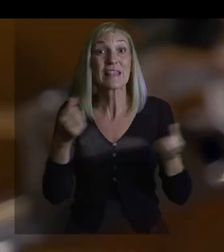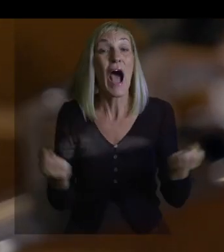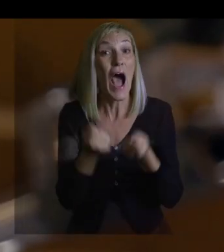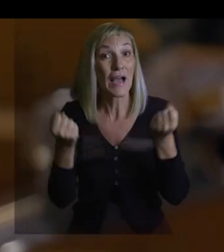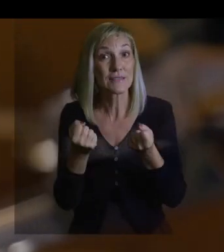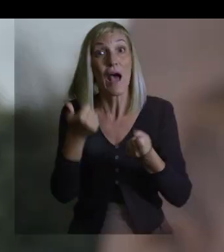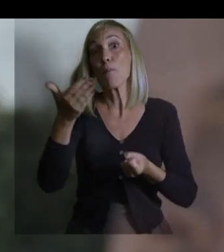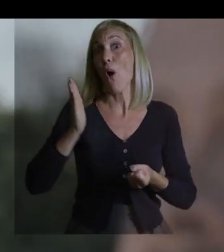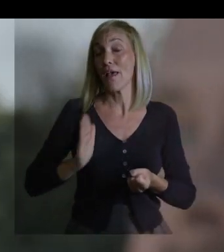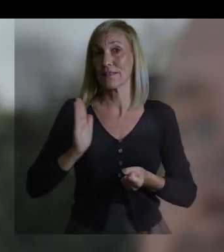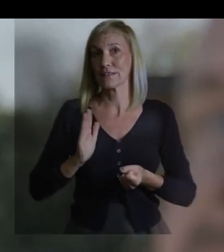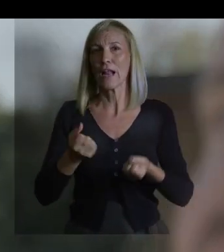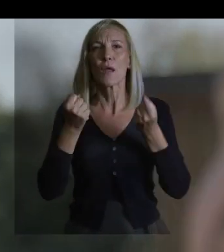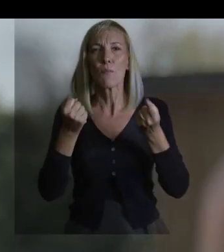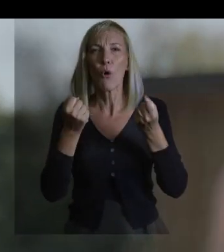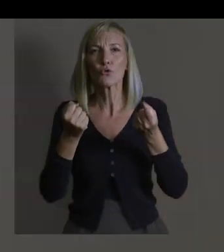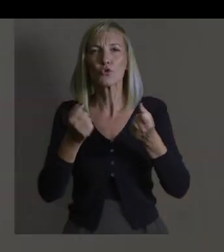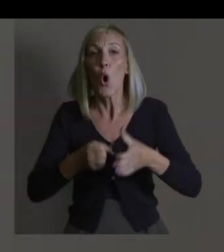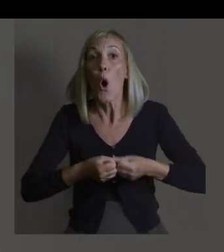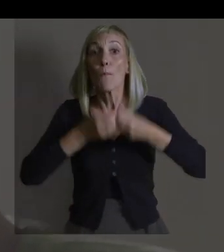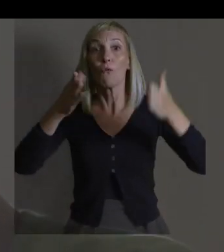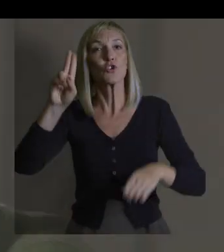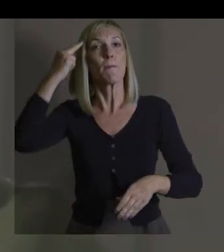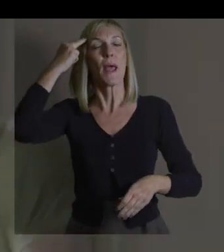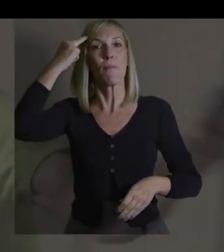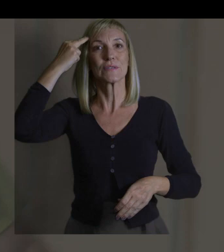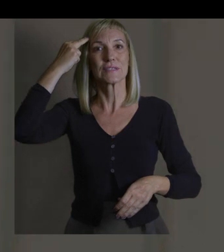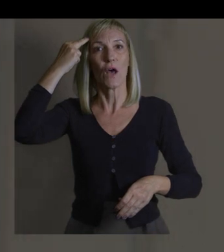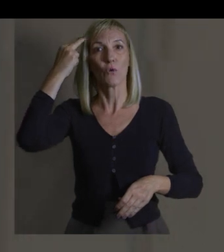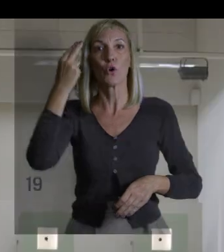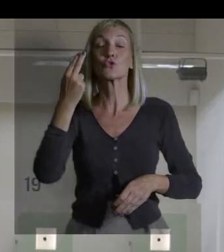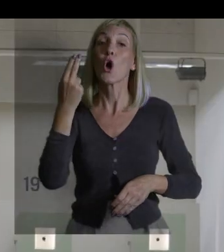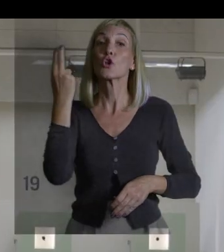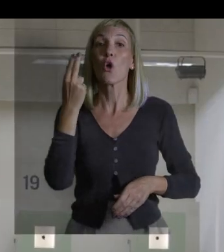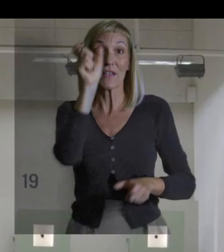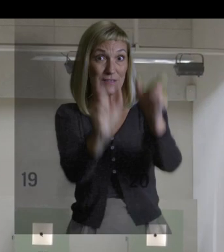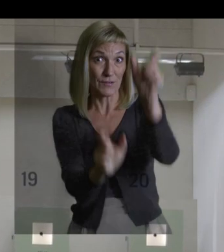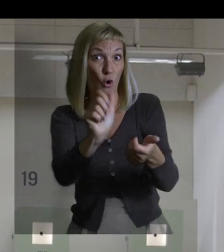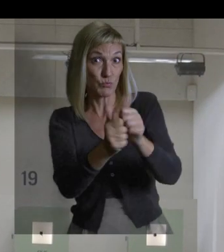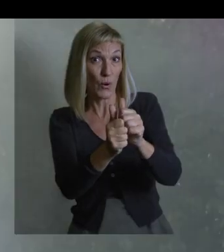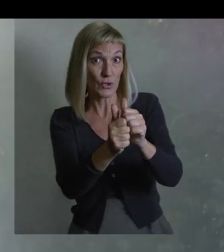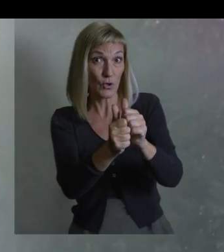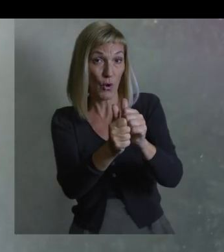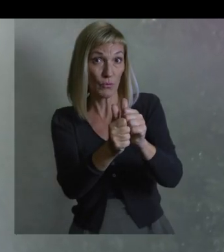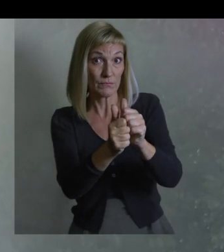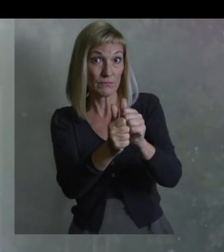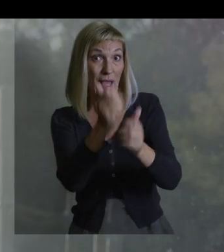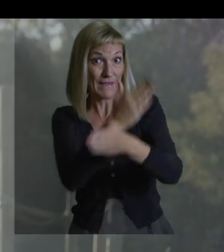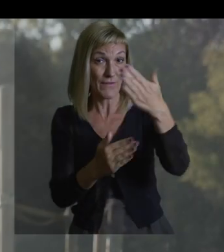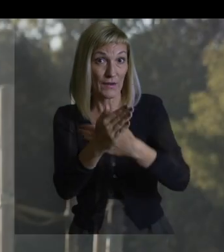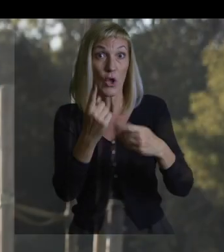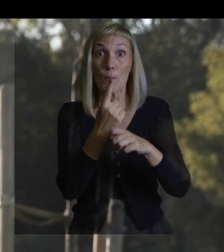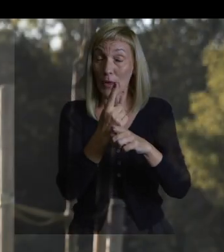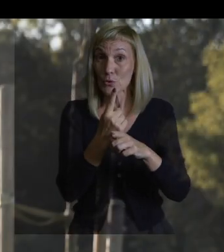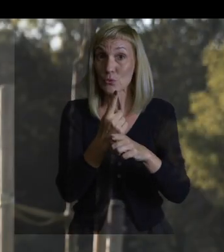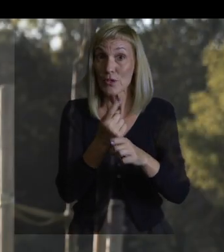je na eni strani močno povečala prepoznavnost slovenskih Paralimpijcev, na drugi strani pa tudi